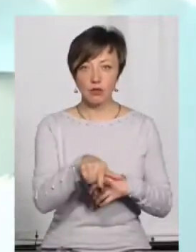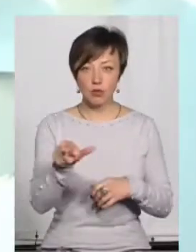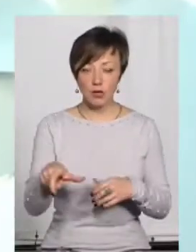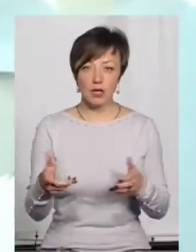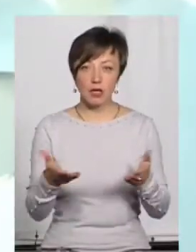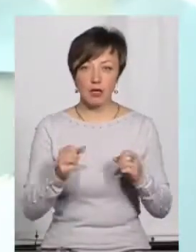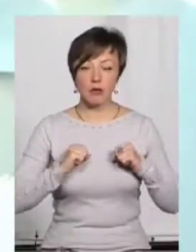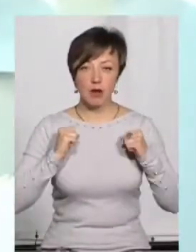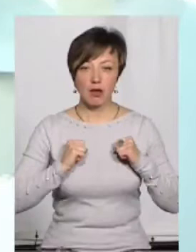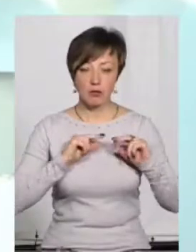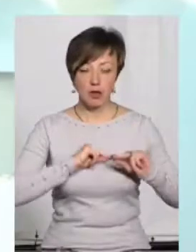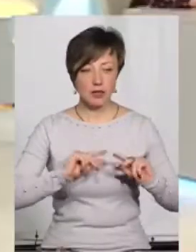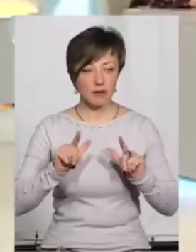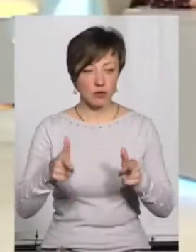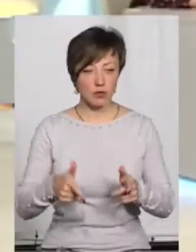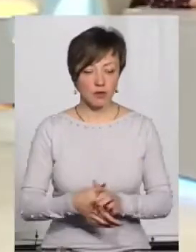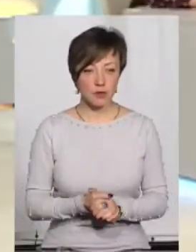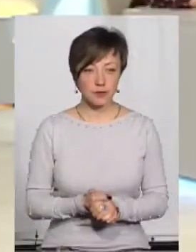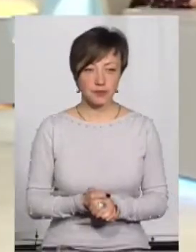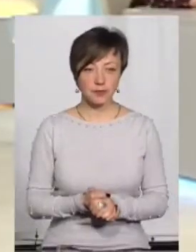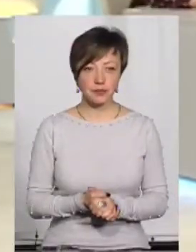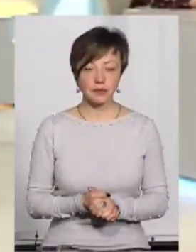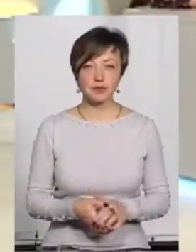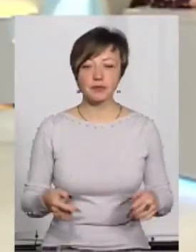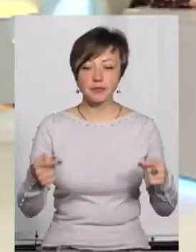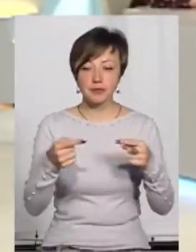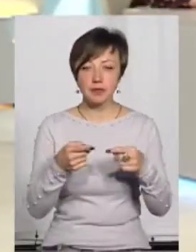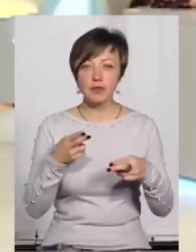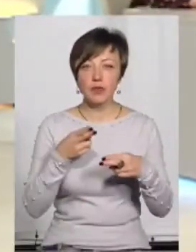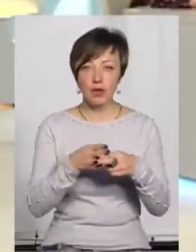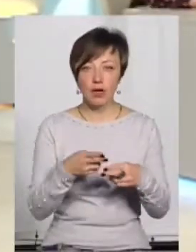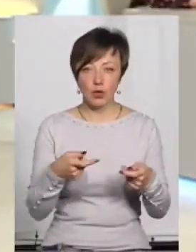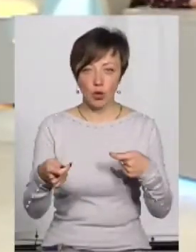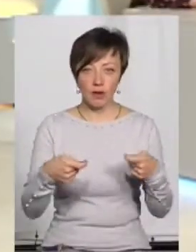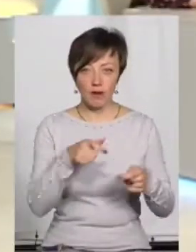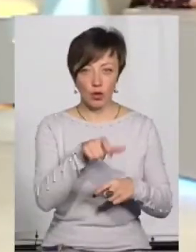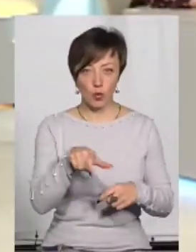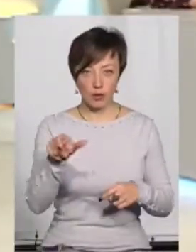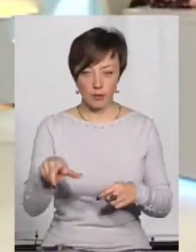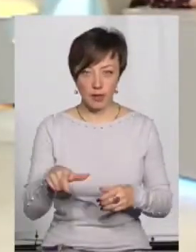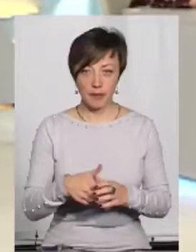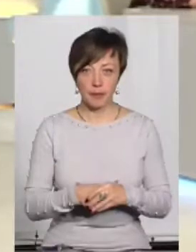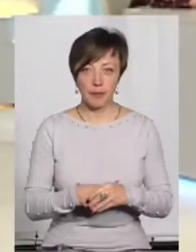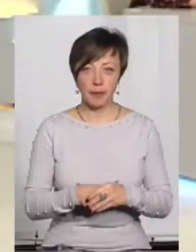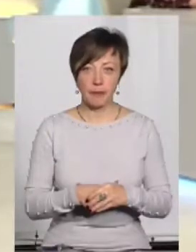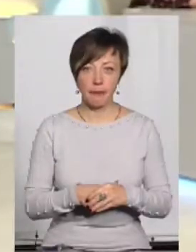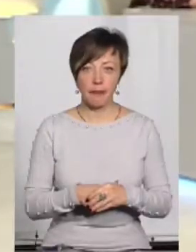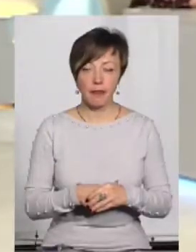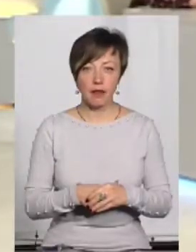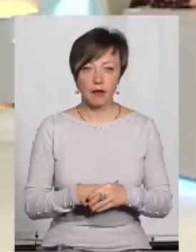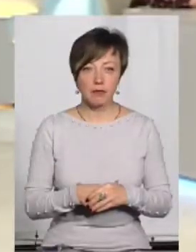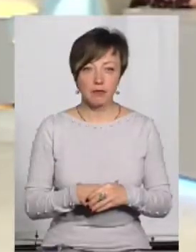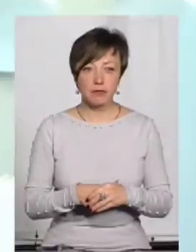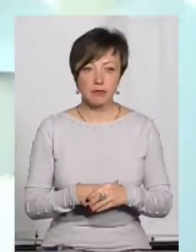які намагаються працевлаштуватися. От так, саме з попередження торгівлі людьми, ось, ну,